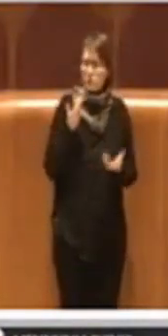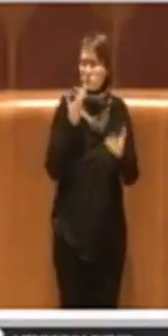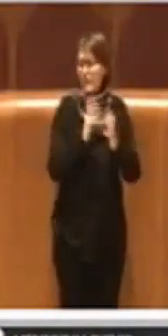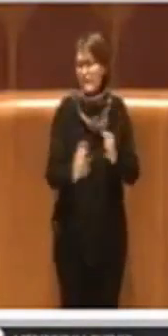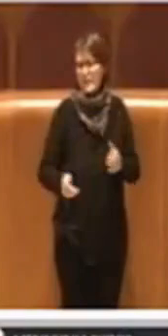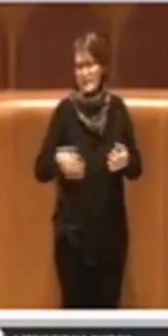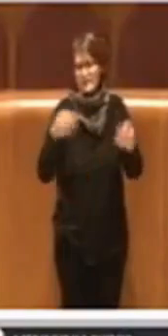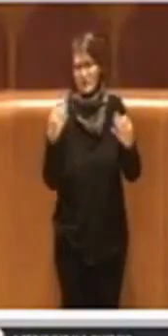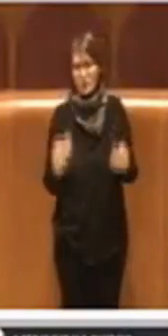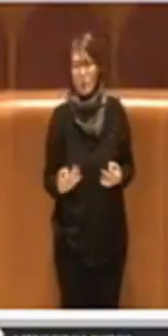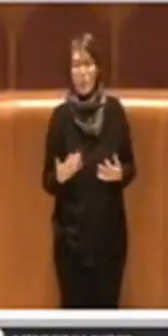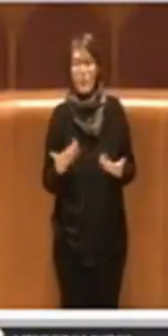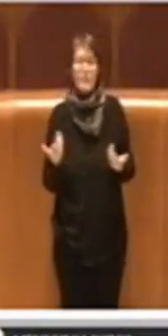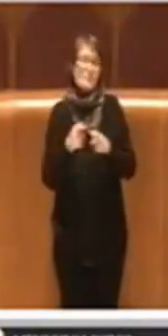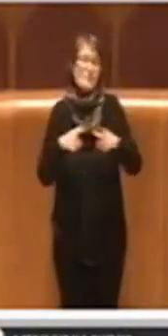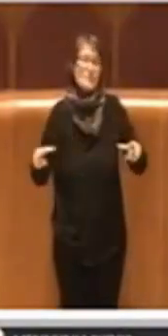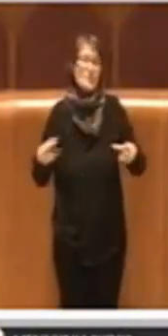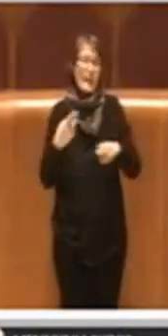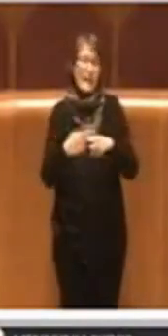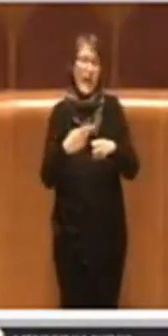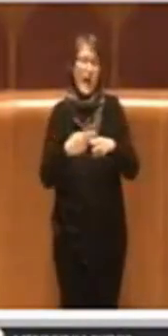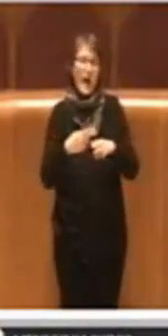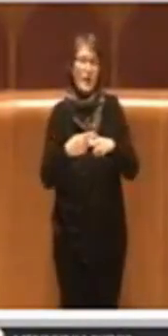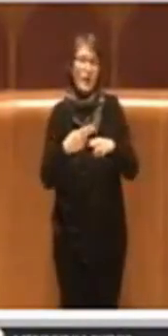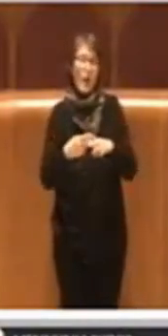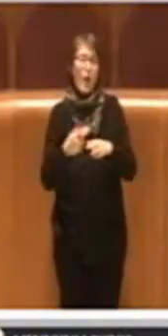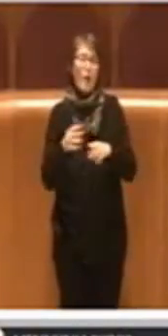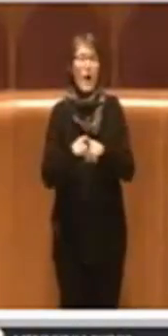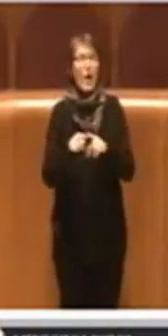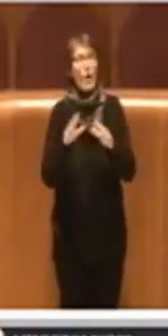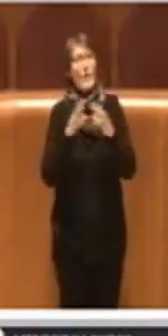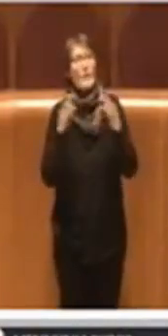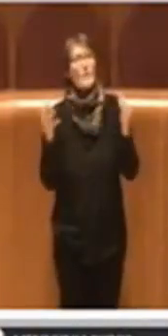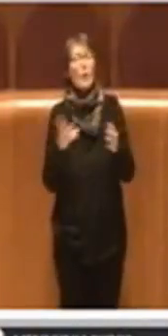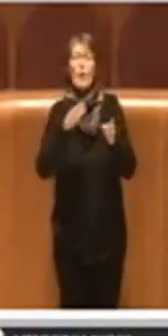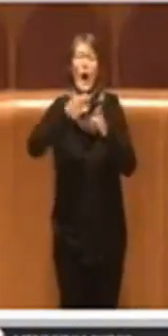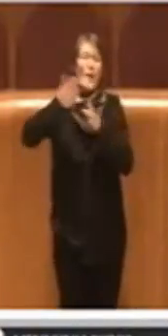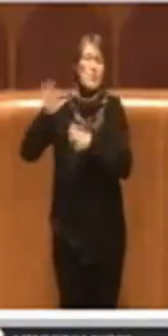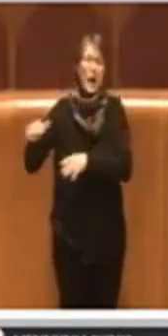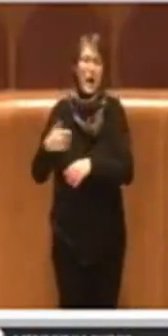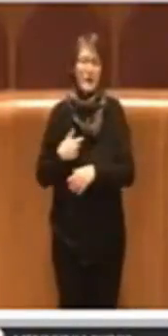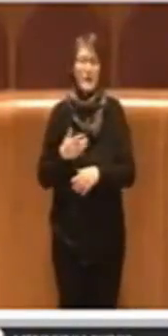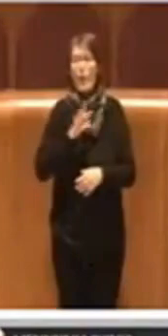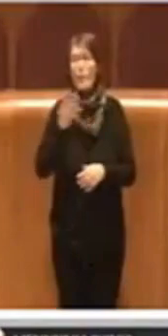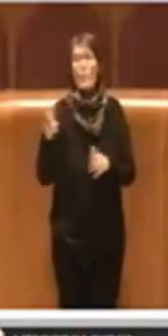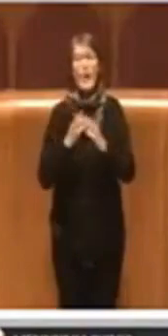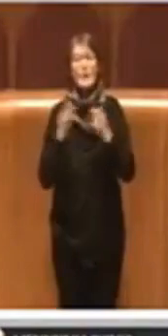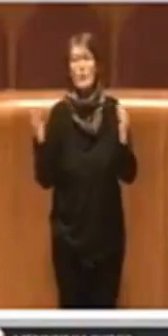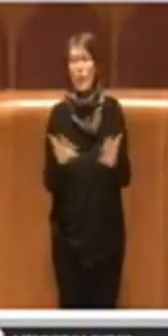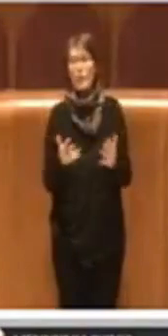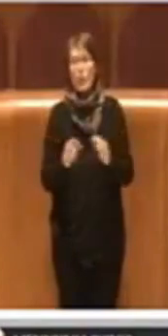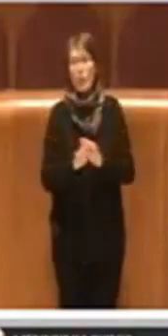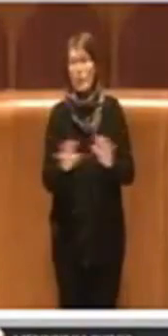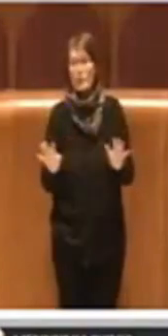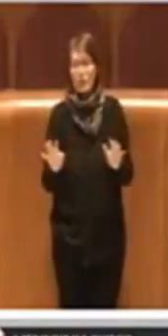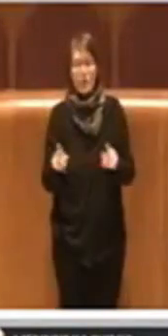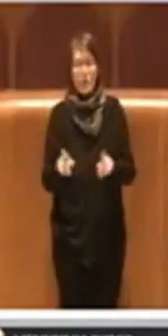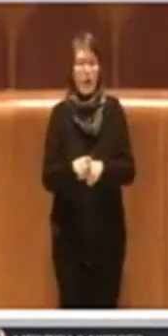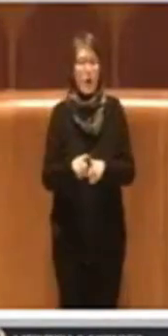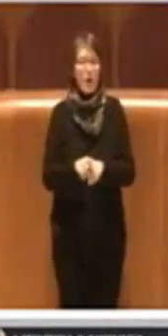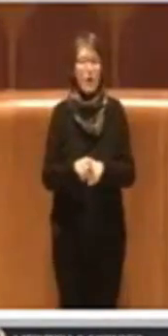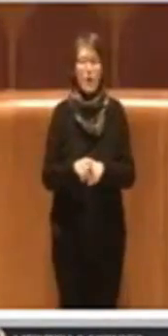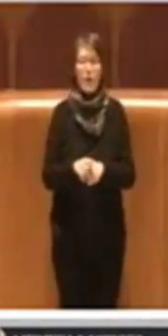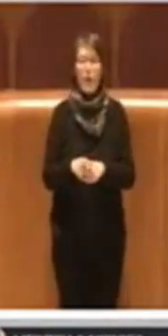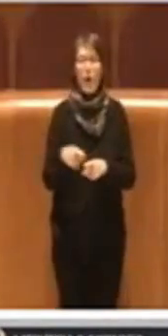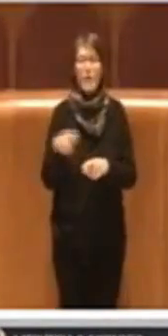perciò la città di Roma sembra essere un mondo a sé, un mondo parallelo che chiaramente sembra quasi che abbia una